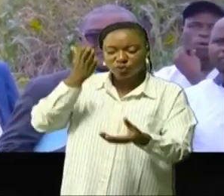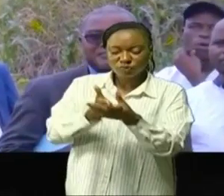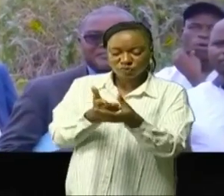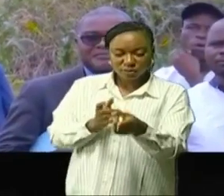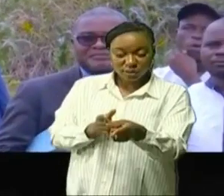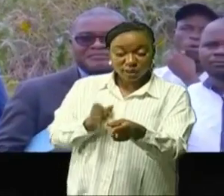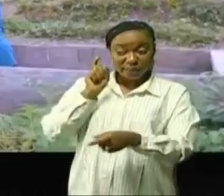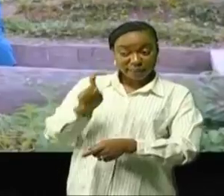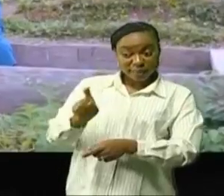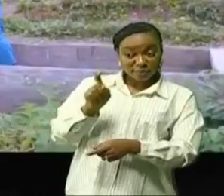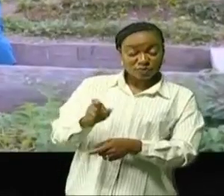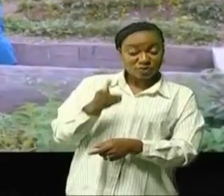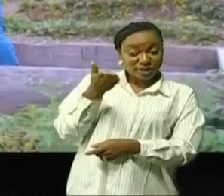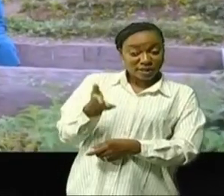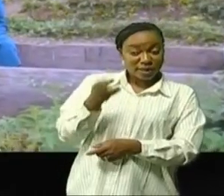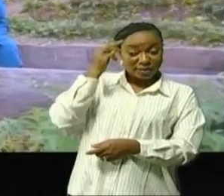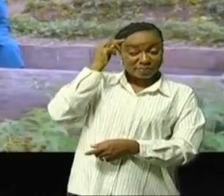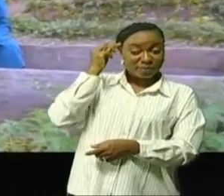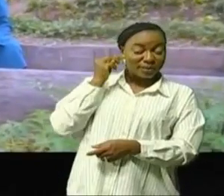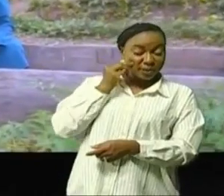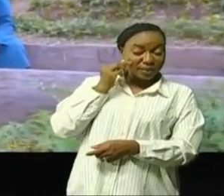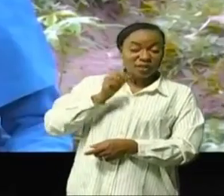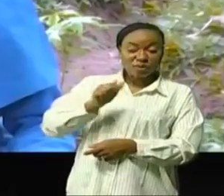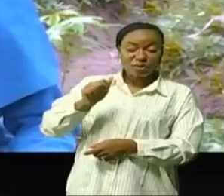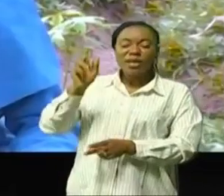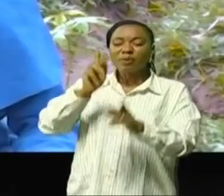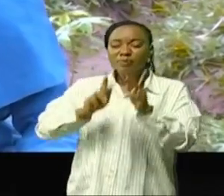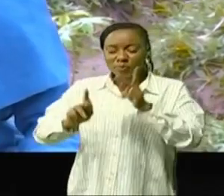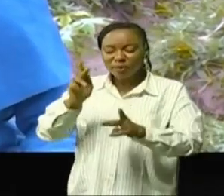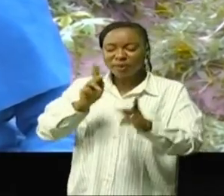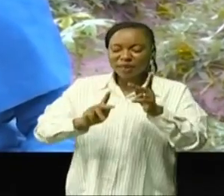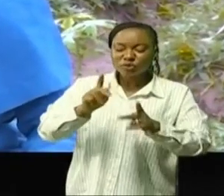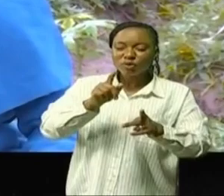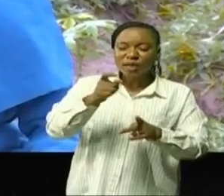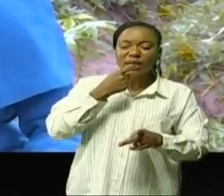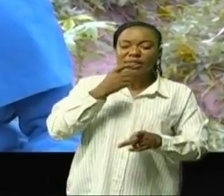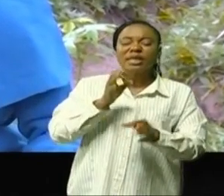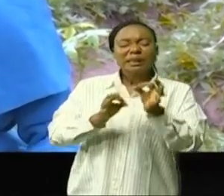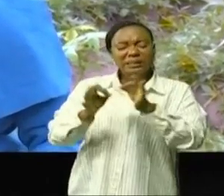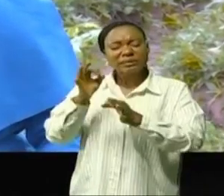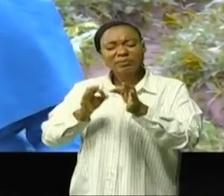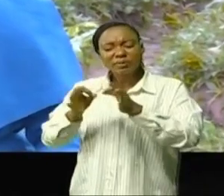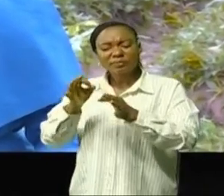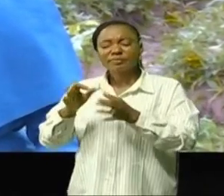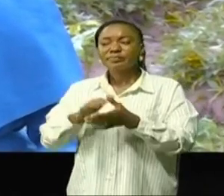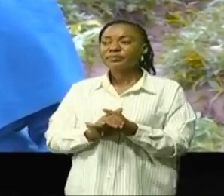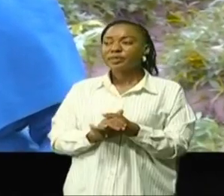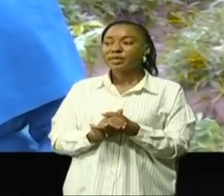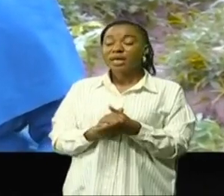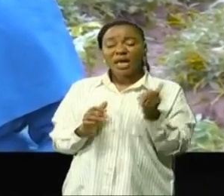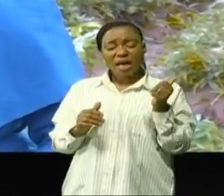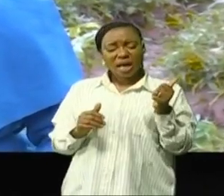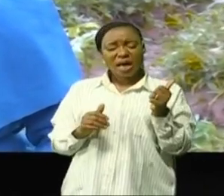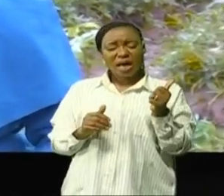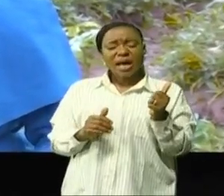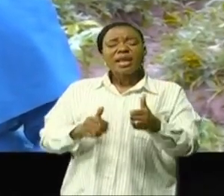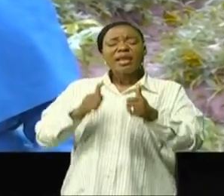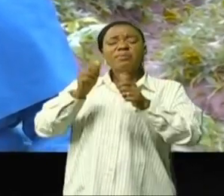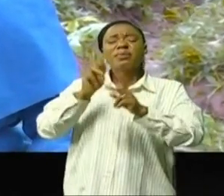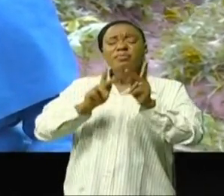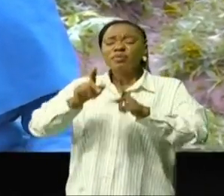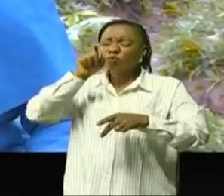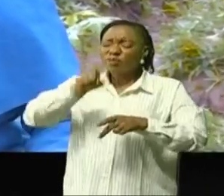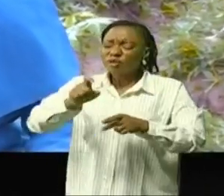témoin de cette tentative de spoliation la population de ce coin s exprimée à ce sujet le bien public doit être